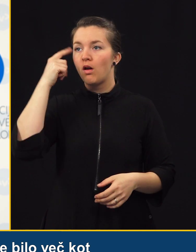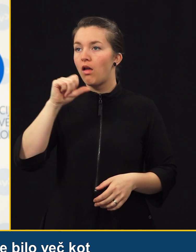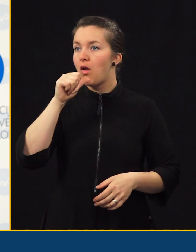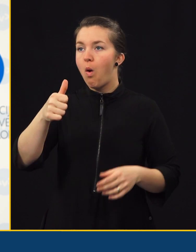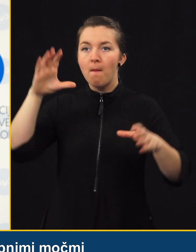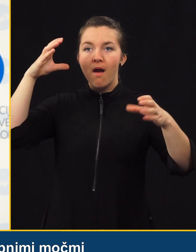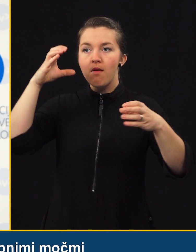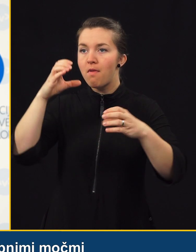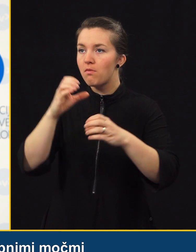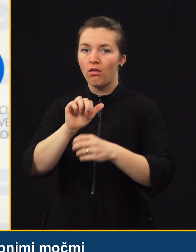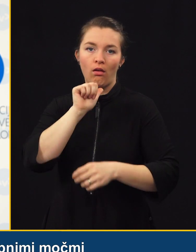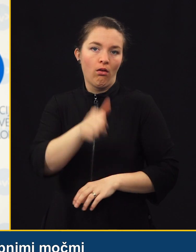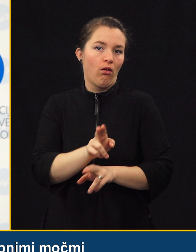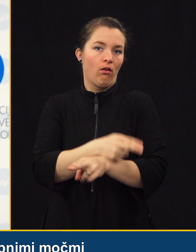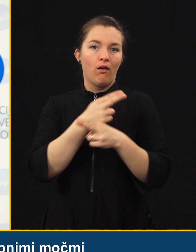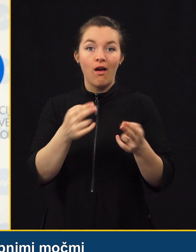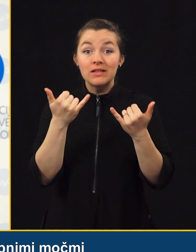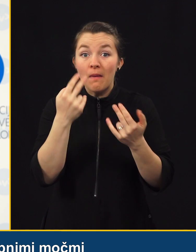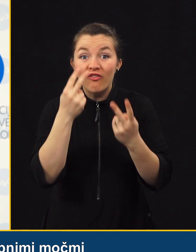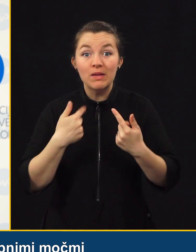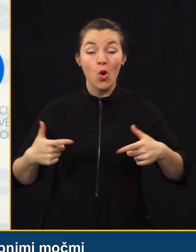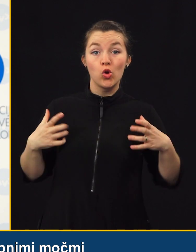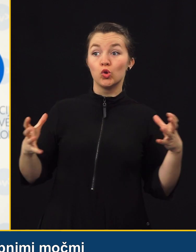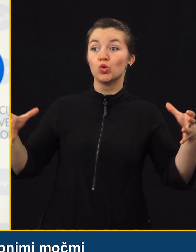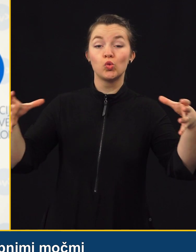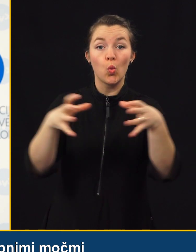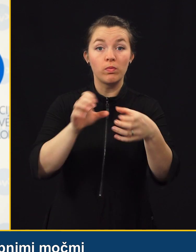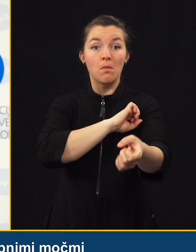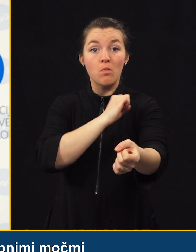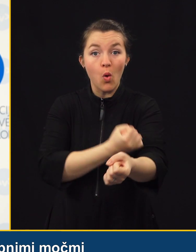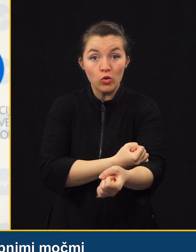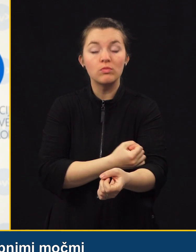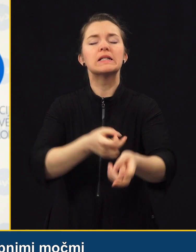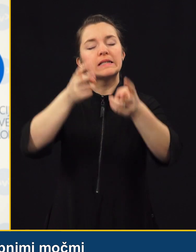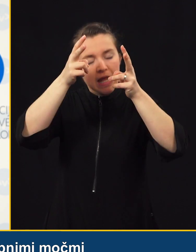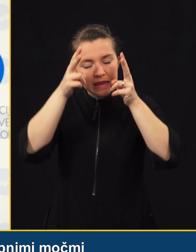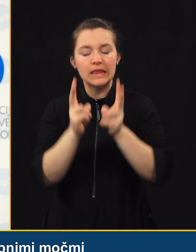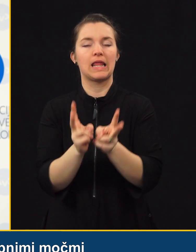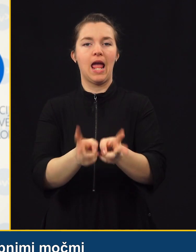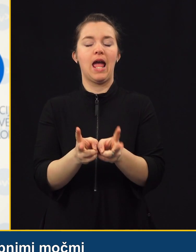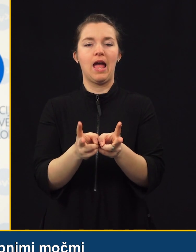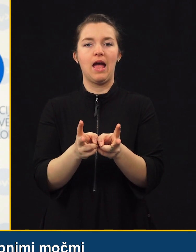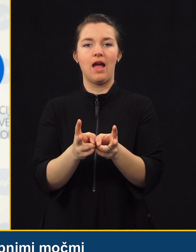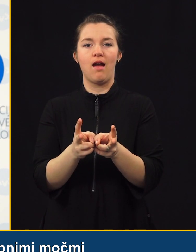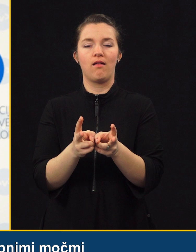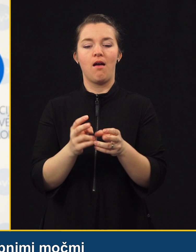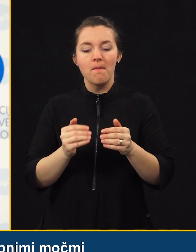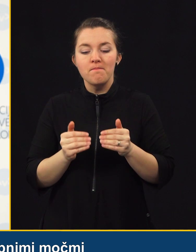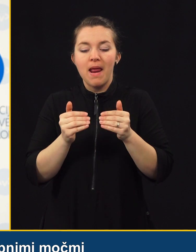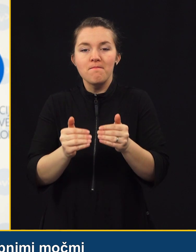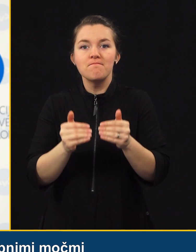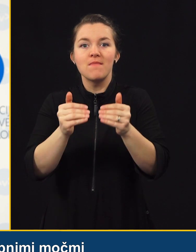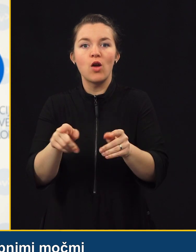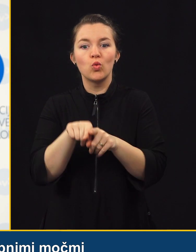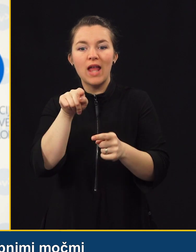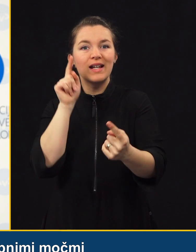predstavljali, zdaj pa vidimo, da se z skupnimi močmi da premikati